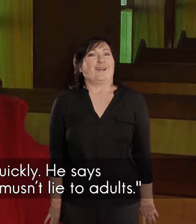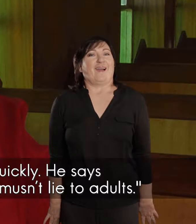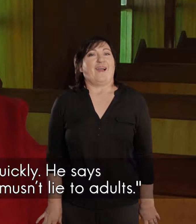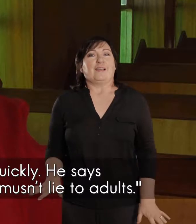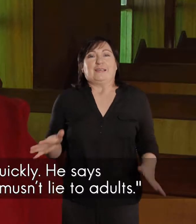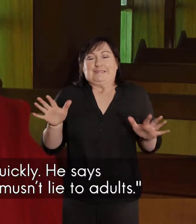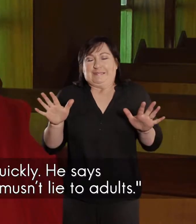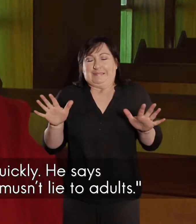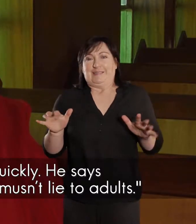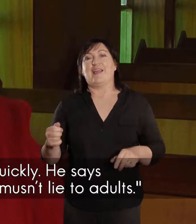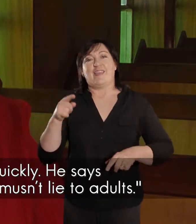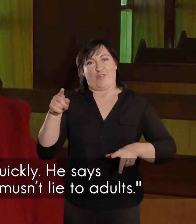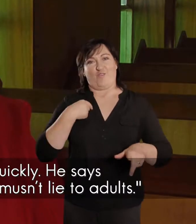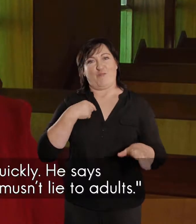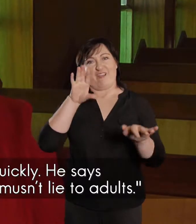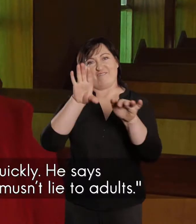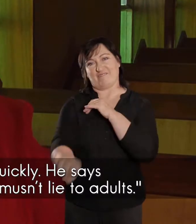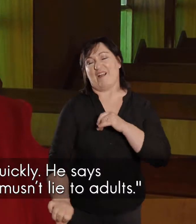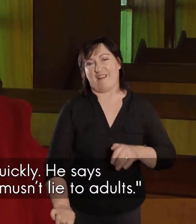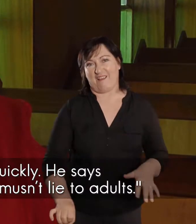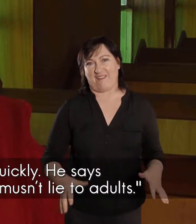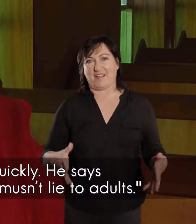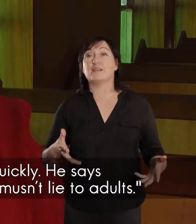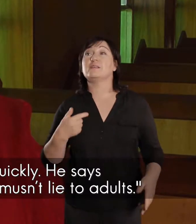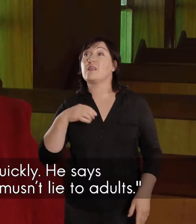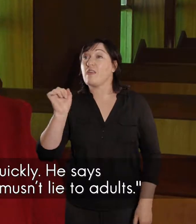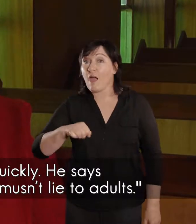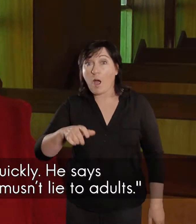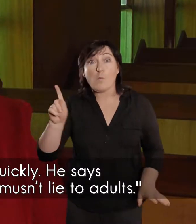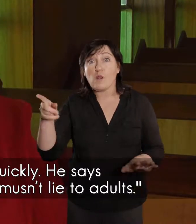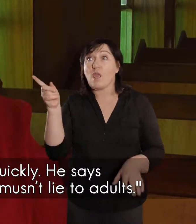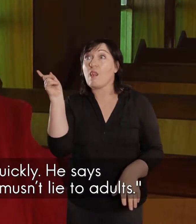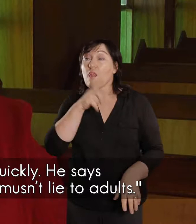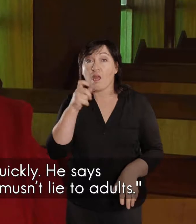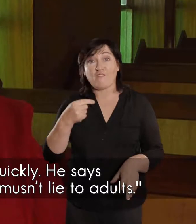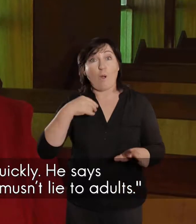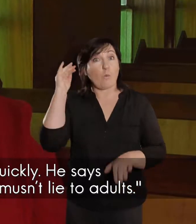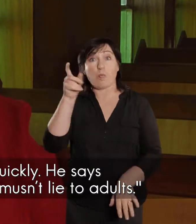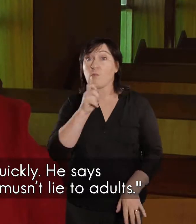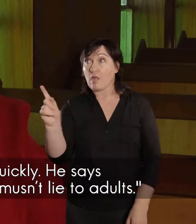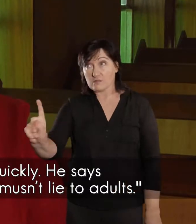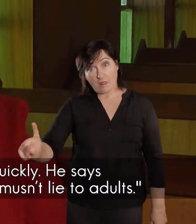die my daam lekker gevang, toe sê ek, ja, moet nie vir groot mense leens vertel nie,